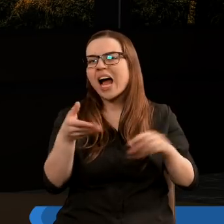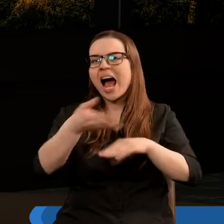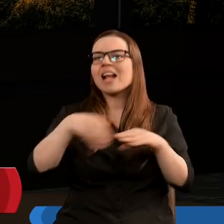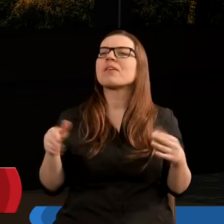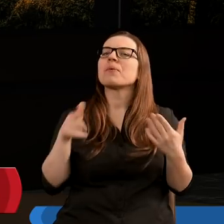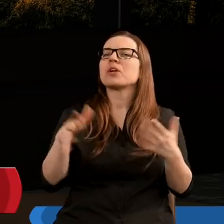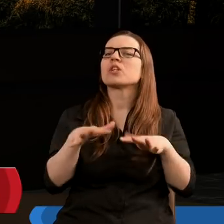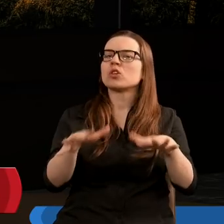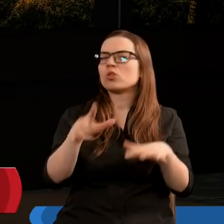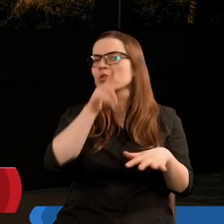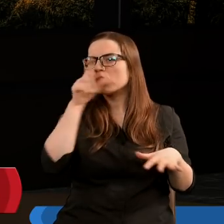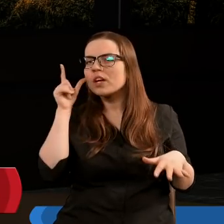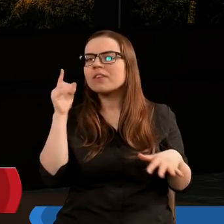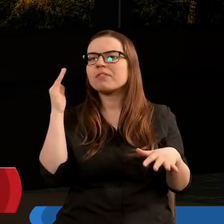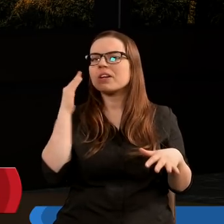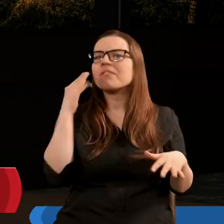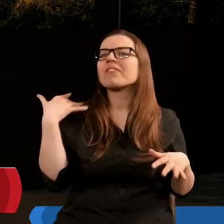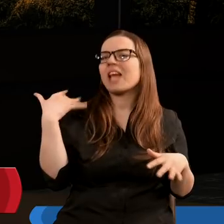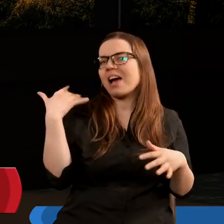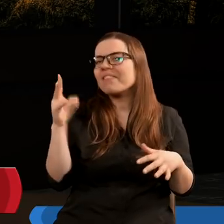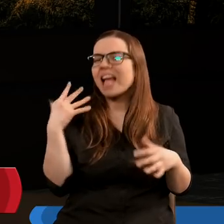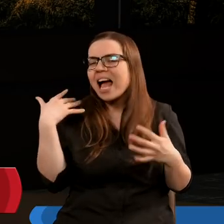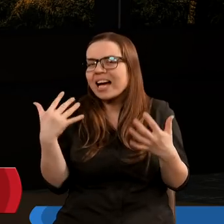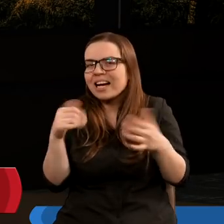bo przecież niewielu z ludzi żyje wiek.